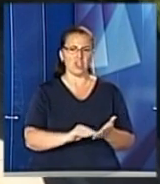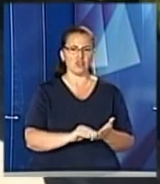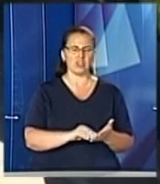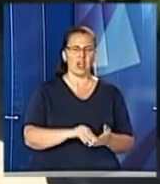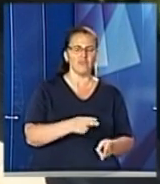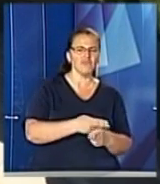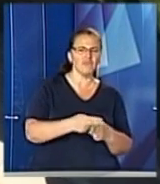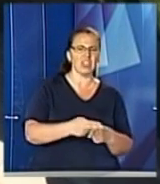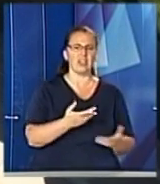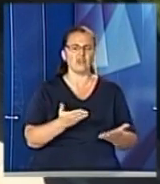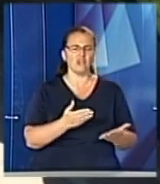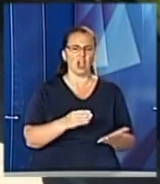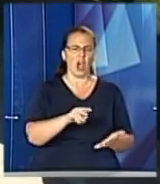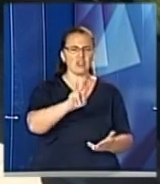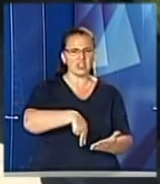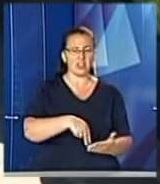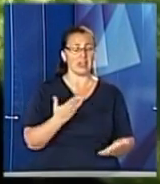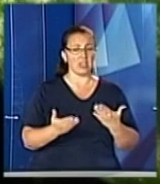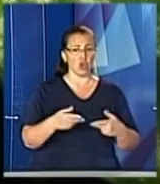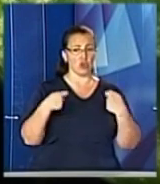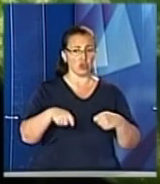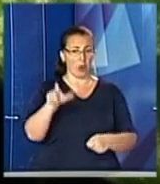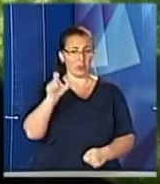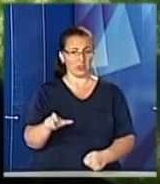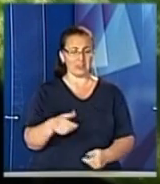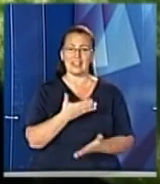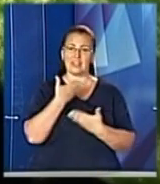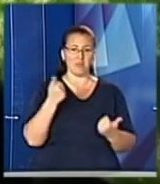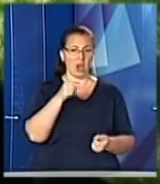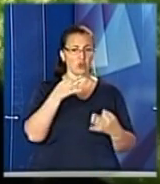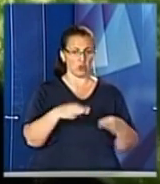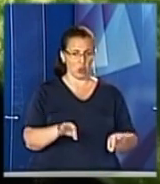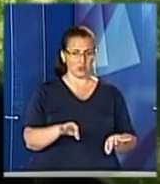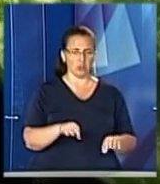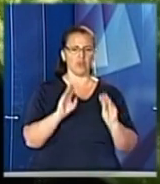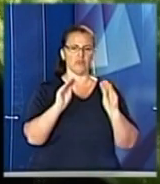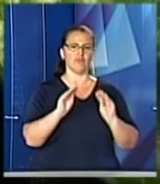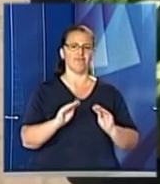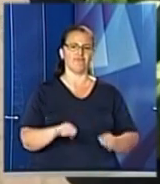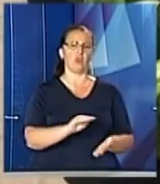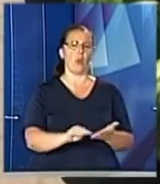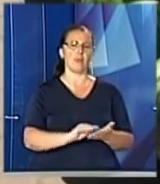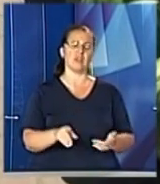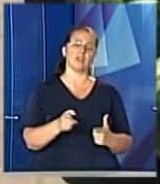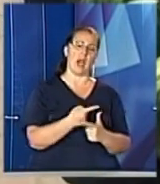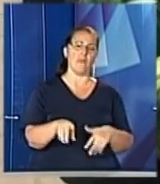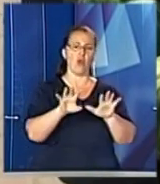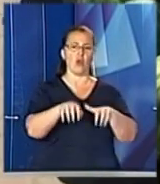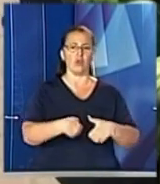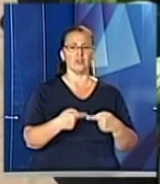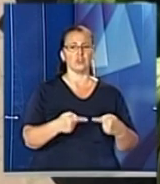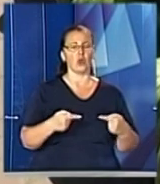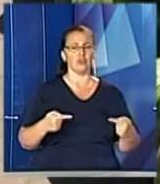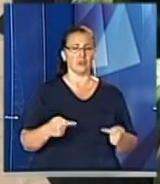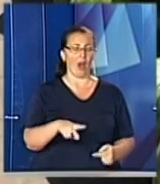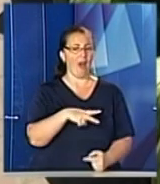продуктів. Якщо продавці не мають дозволів, то на них складають адмінпротокол або ж конфісковують товар. Лише за